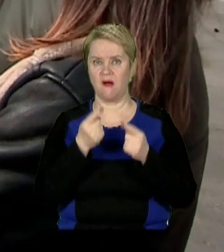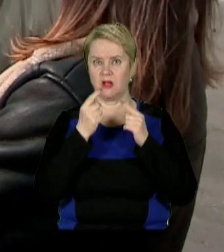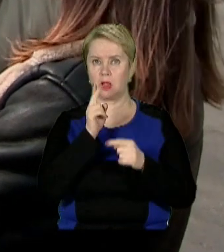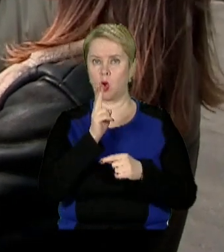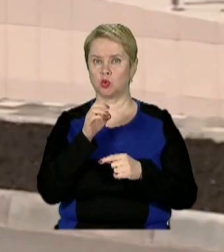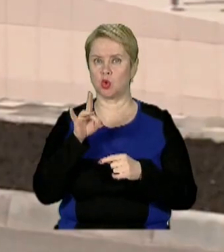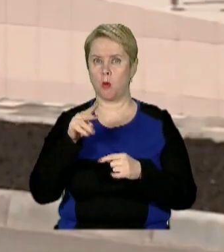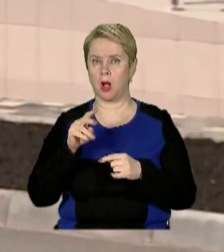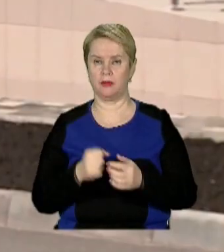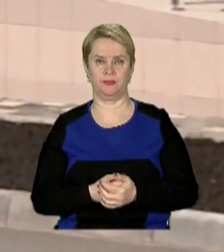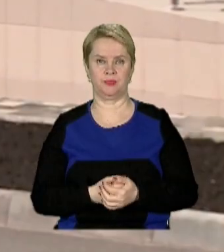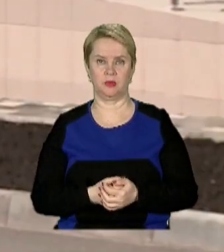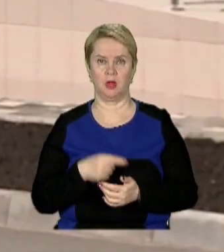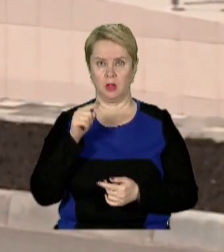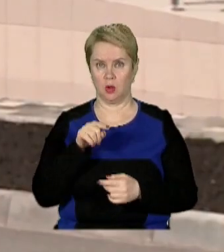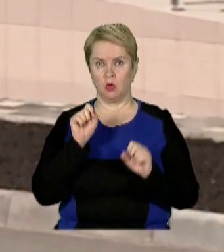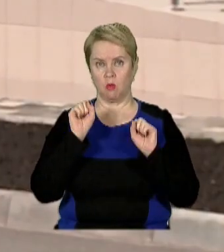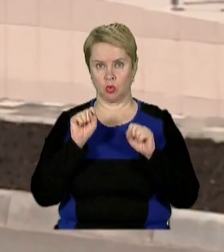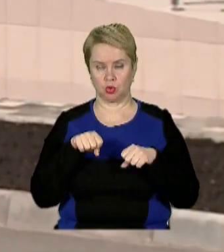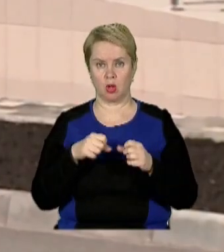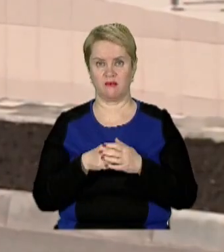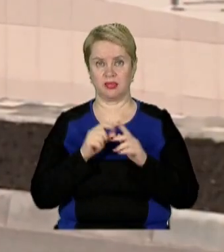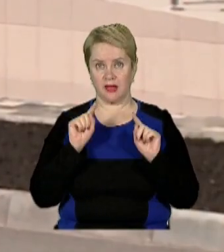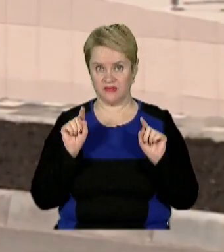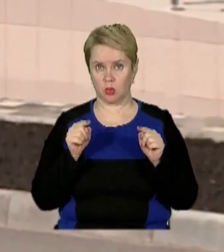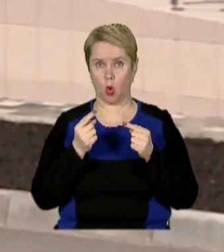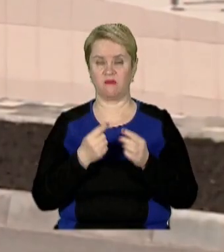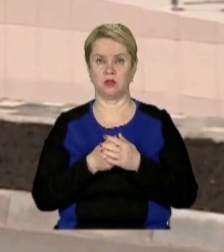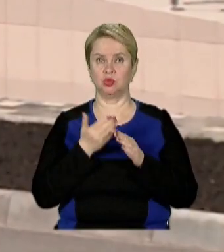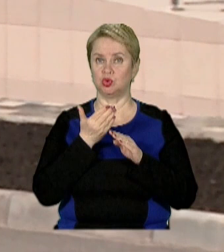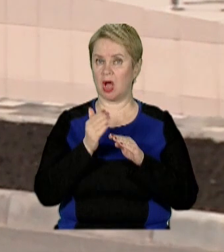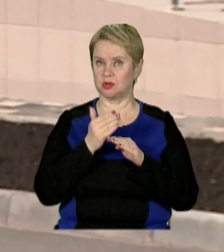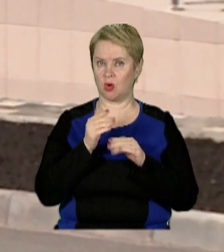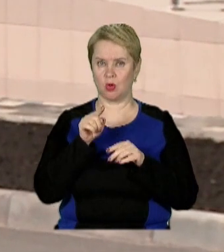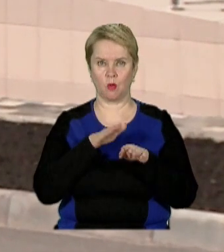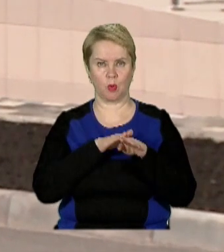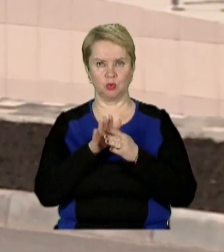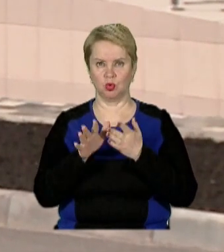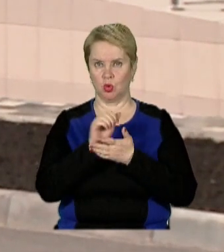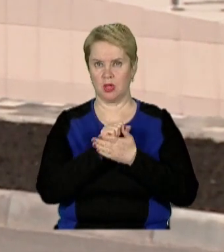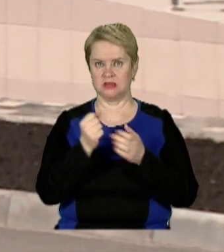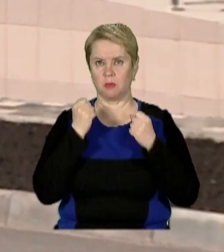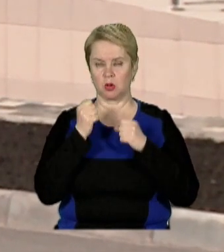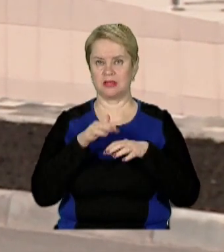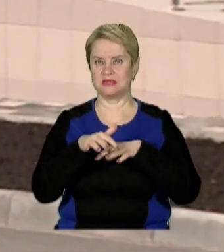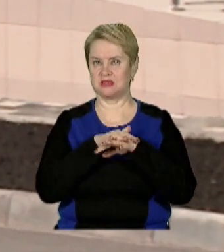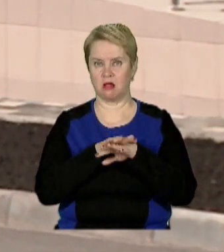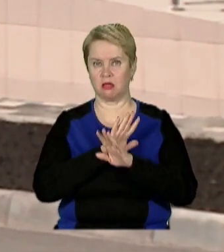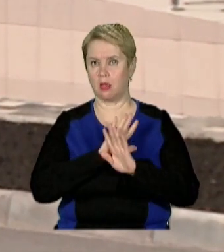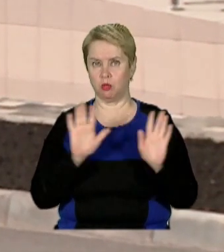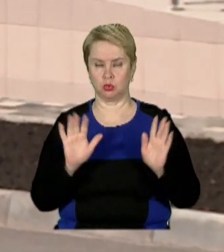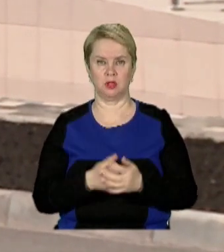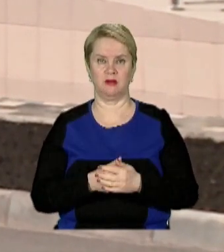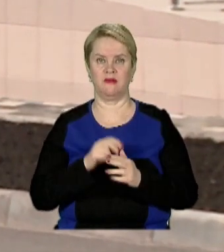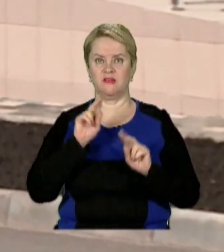Великій Костромці. Її можливо відновити. Частково там повністю зруйнована спортивна зала, вона не буде